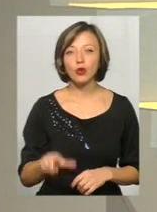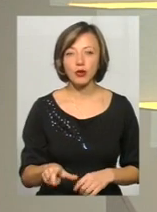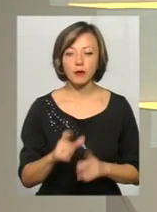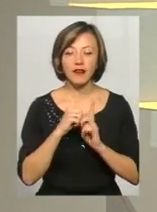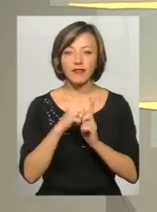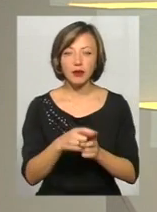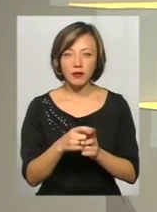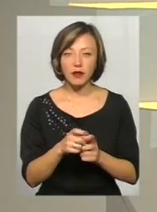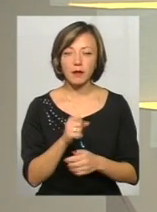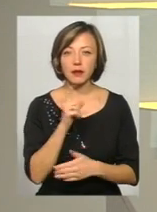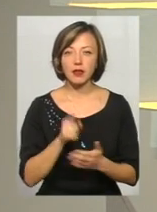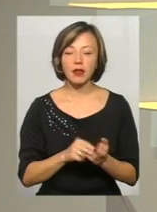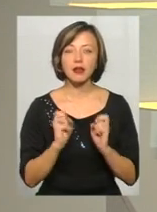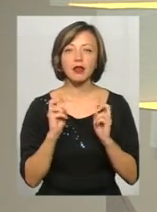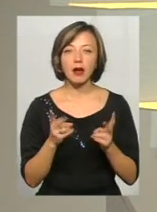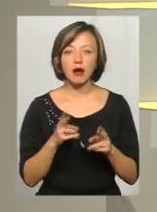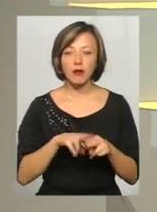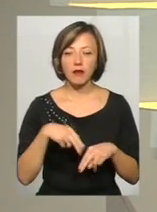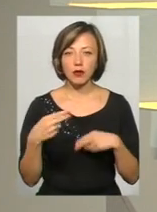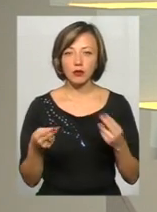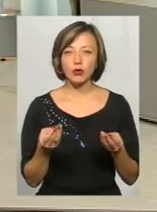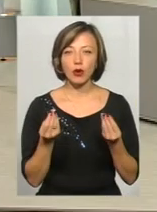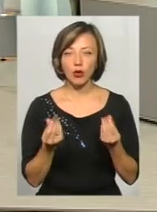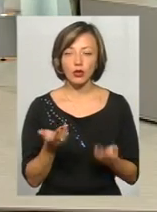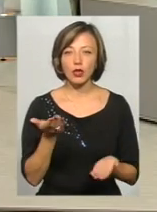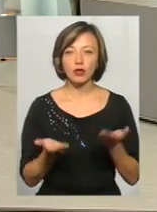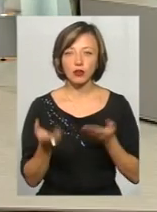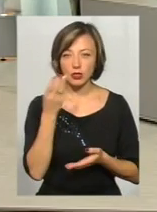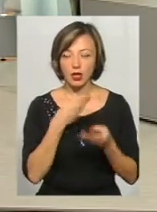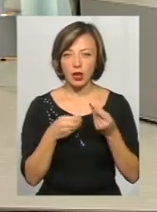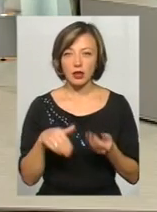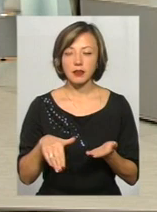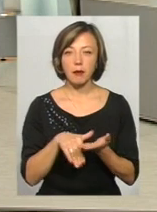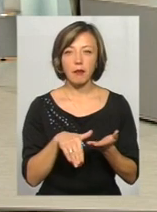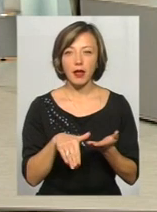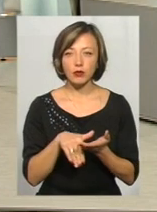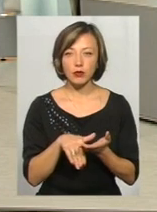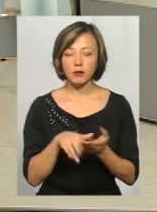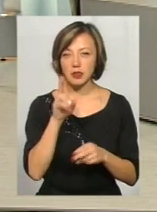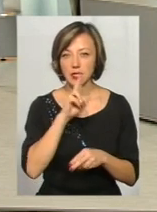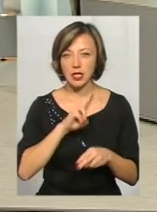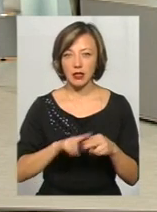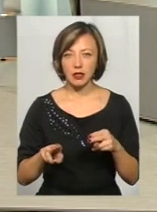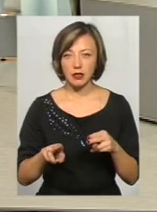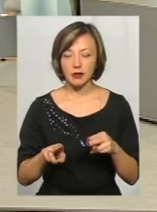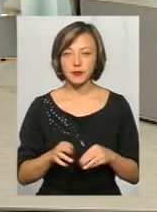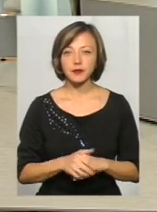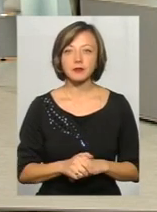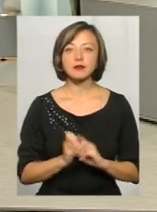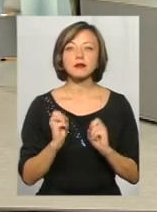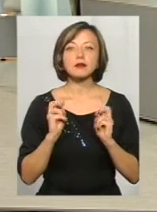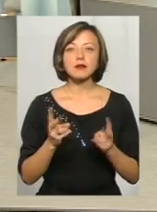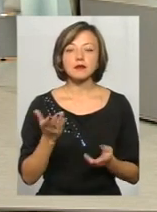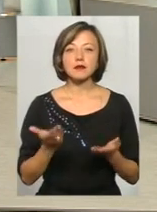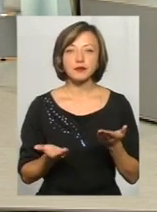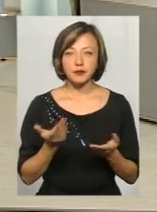відповідь на питання, як все ж таки повернути гроші, якщо шахранськими методами вони зникли. Як,